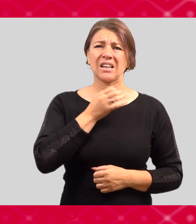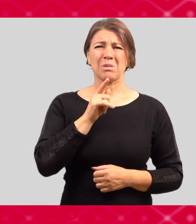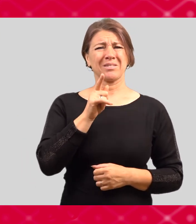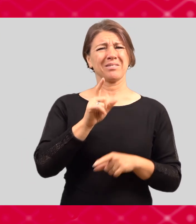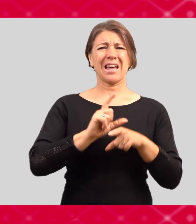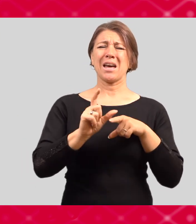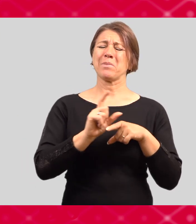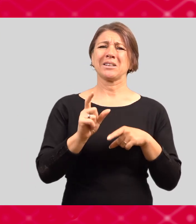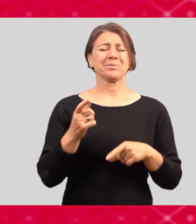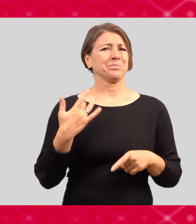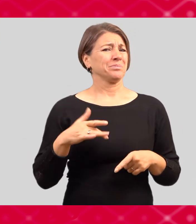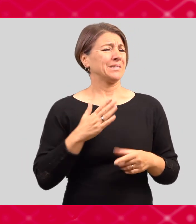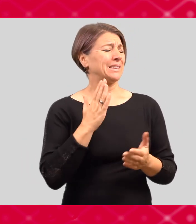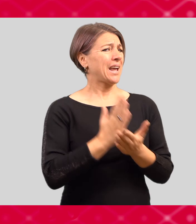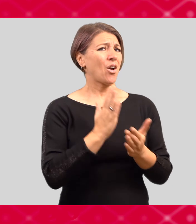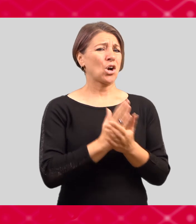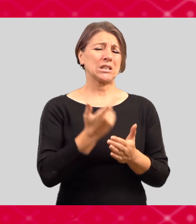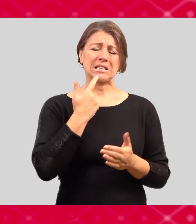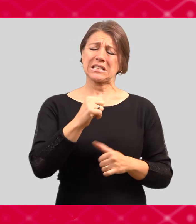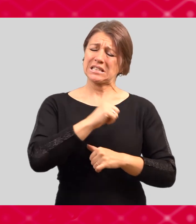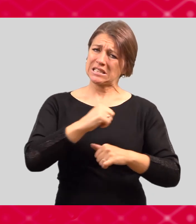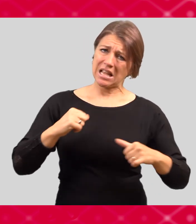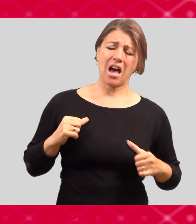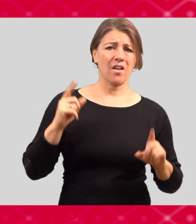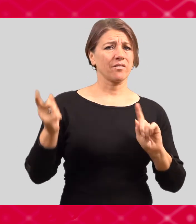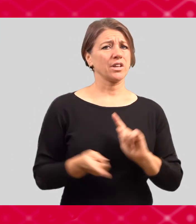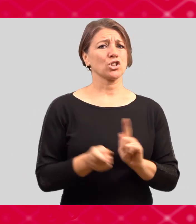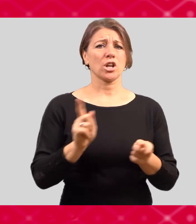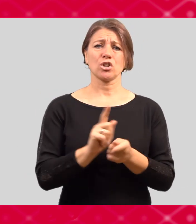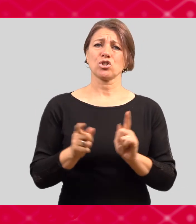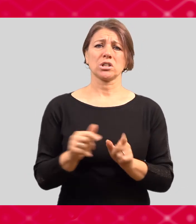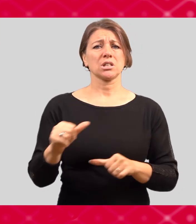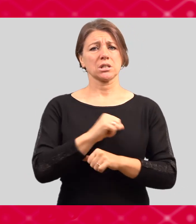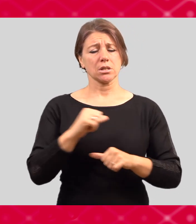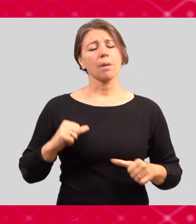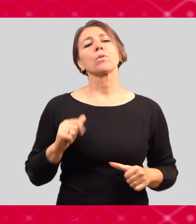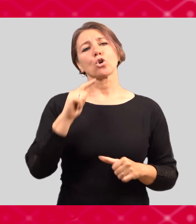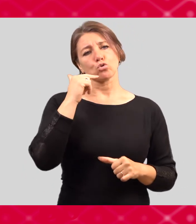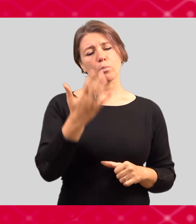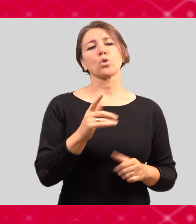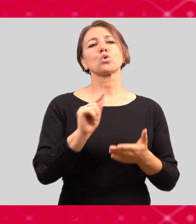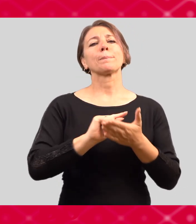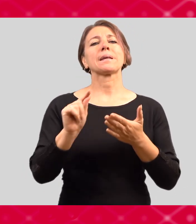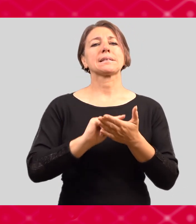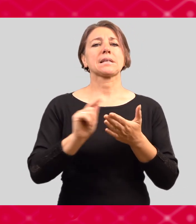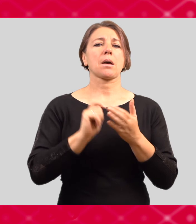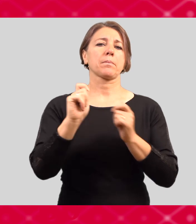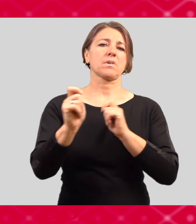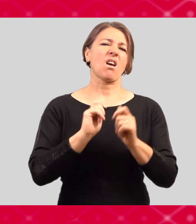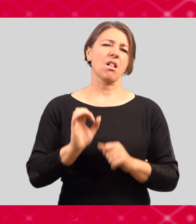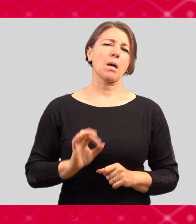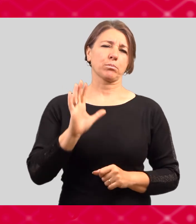šchování vám nevyhovuje. Například můžete napsat e-mail nebo pokud se jedná o spolužáka, zkuste mu to